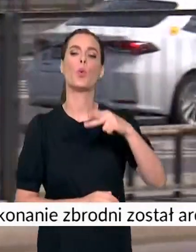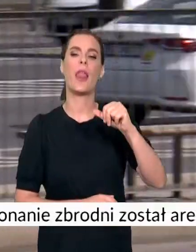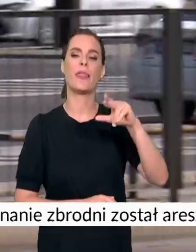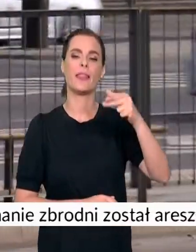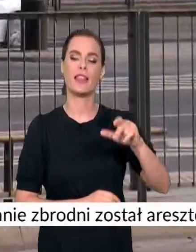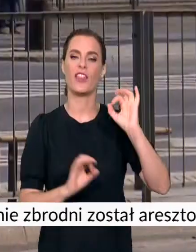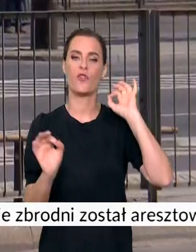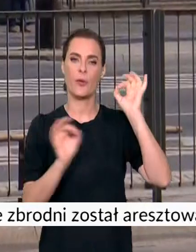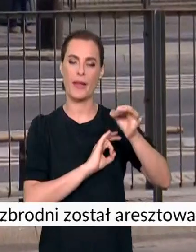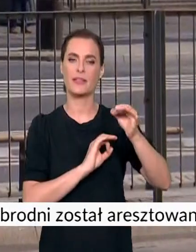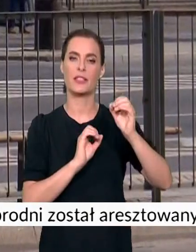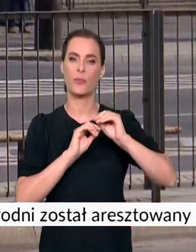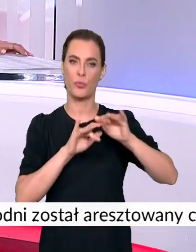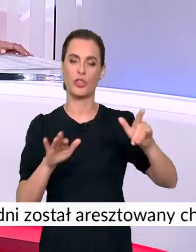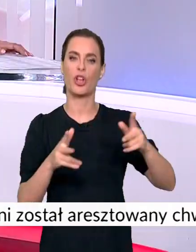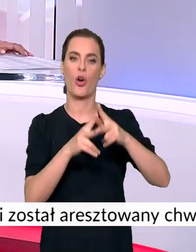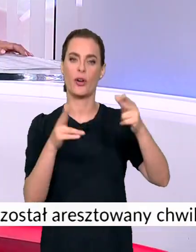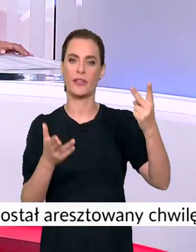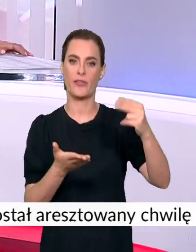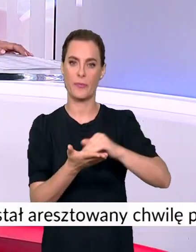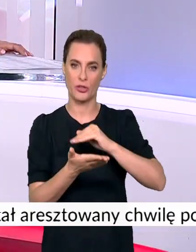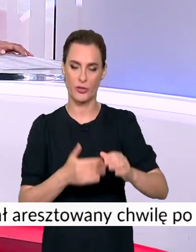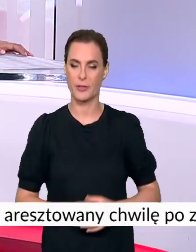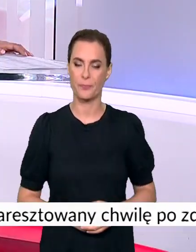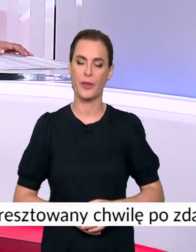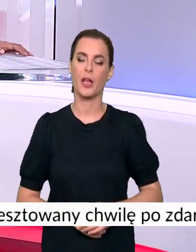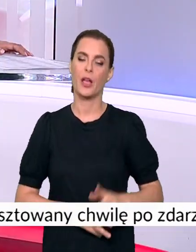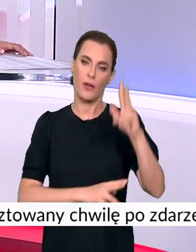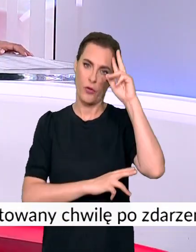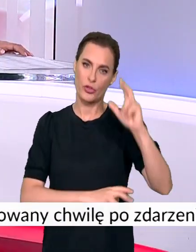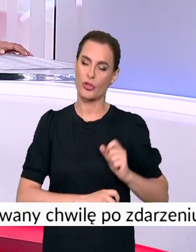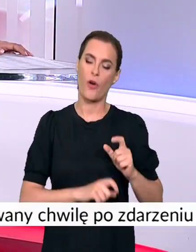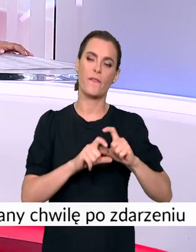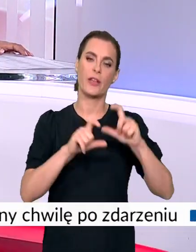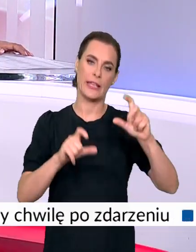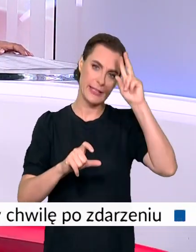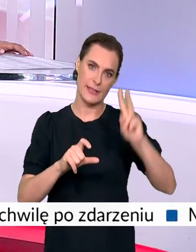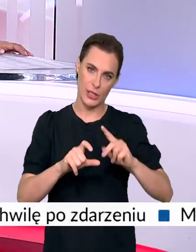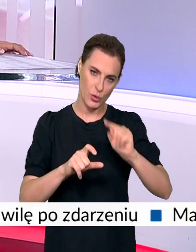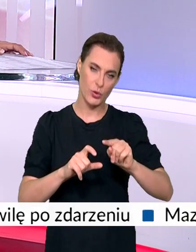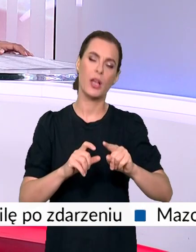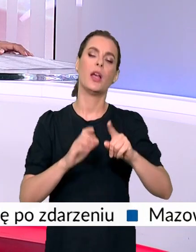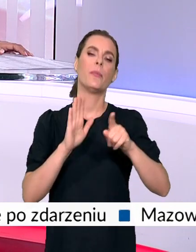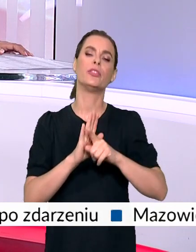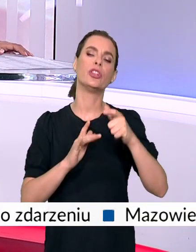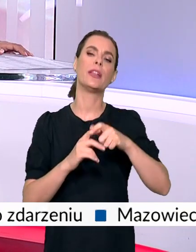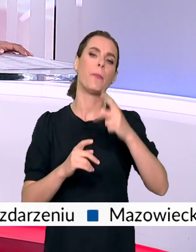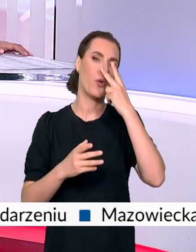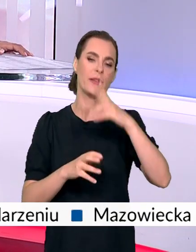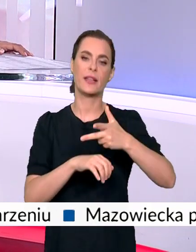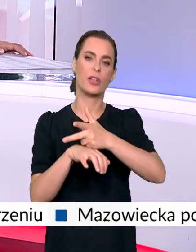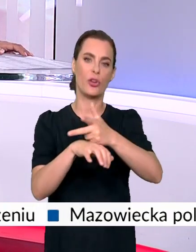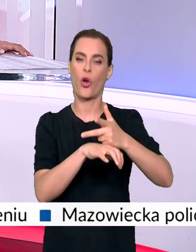Publicznej w ciągu dwóch miesięcy. W Wojskowym Instytucie Technicznym Uzbrojenia w Zielonce zaprezentowano dziś drony